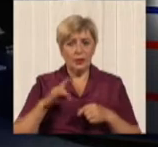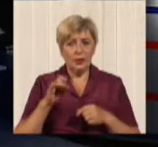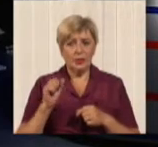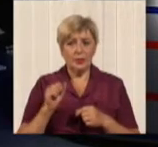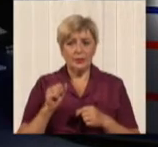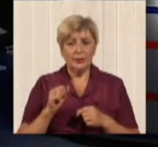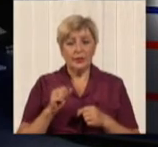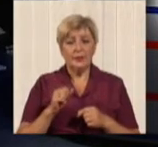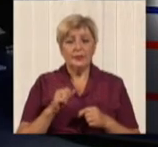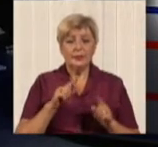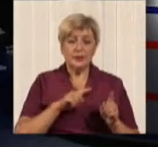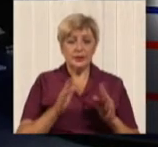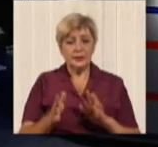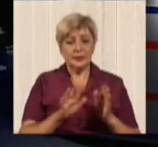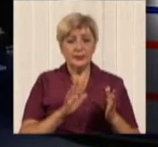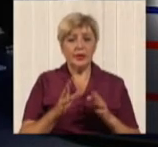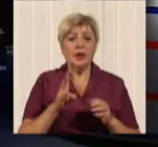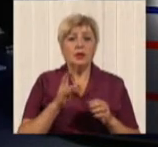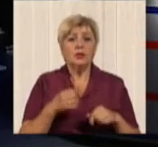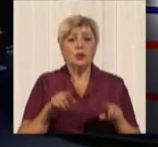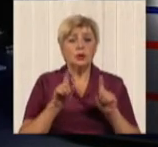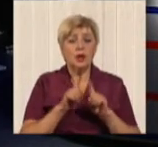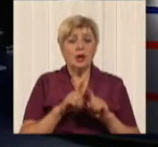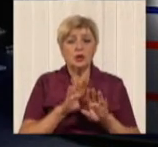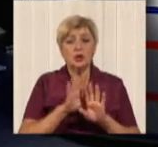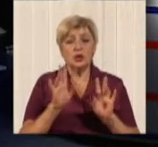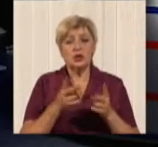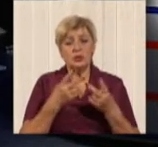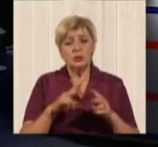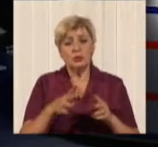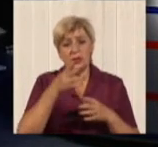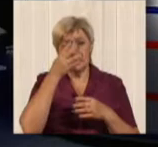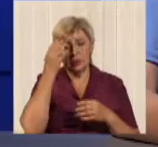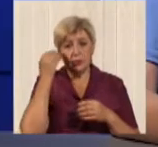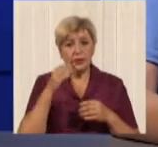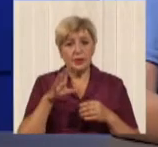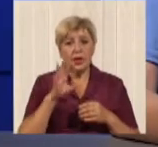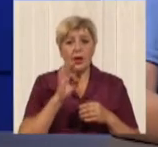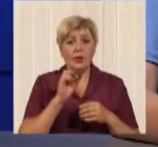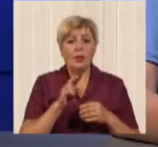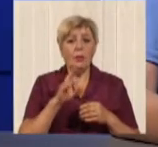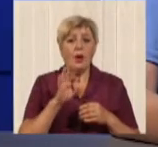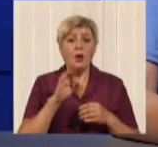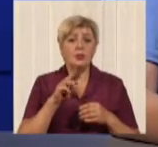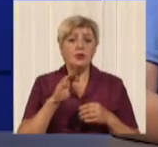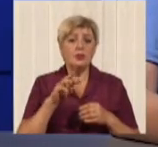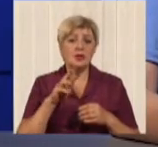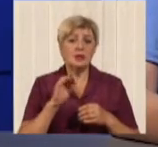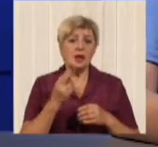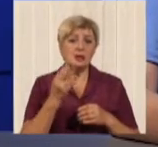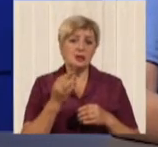цифра, она може колебаться. Але також не стоїть забувати і об оптимизации определенних статей расходів, о которых